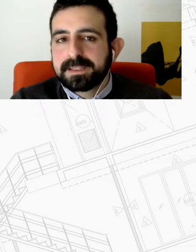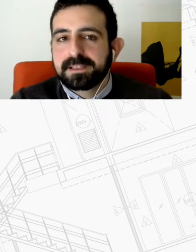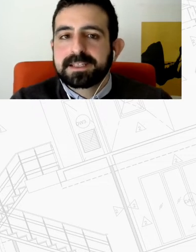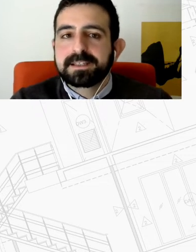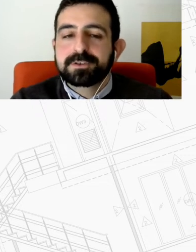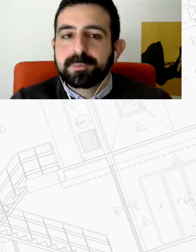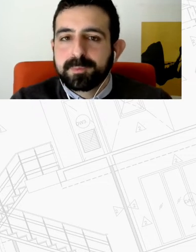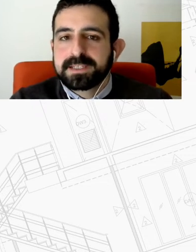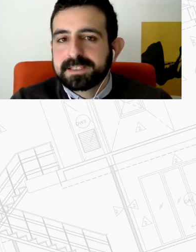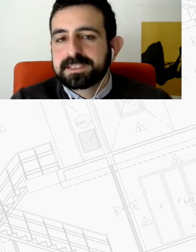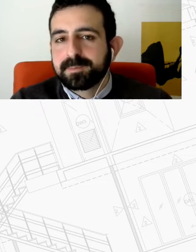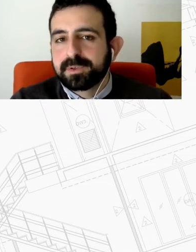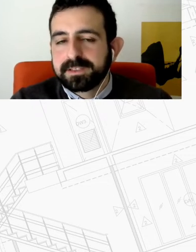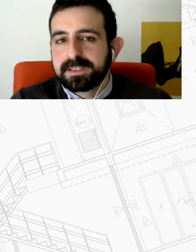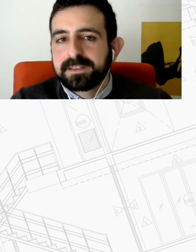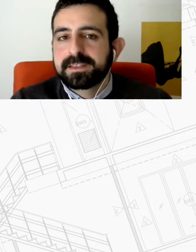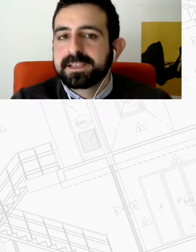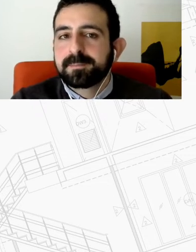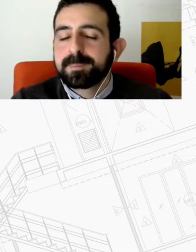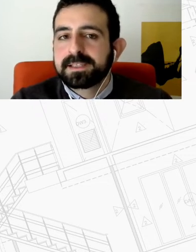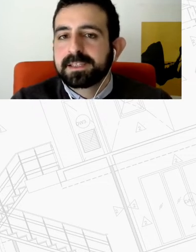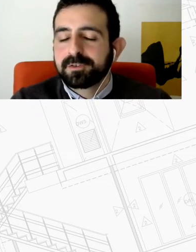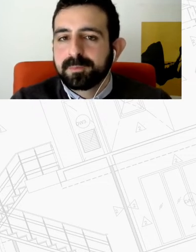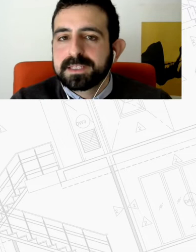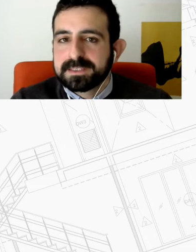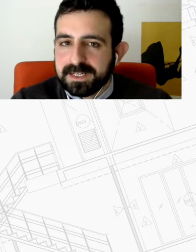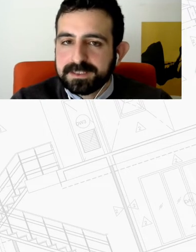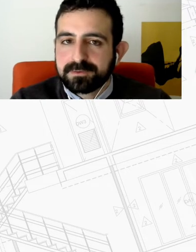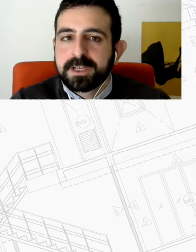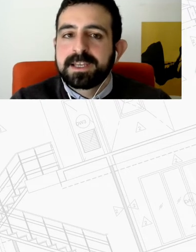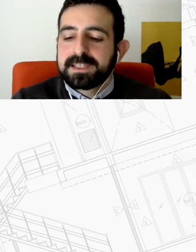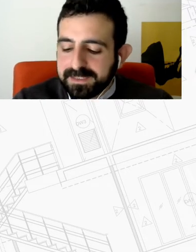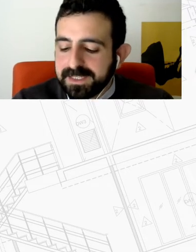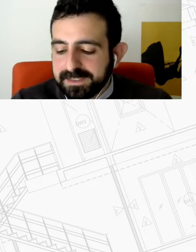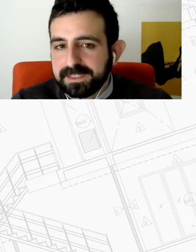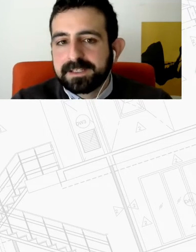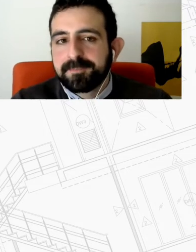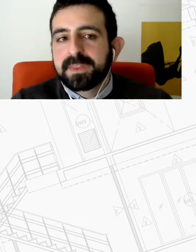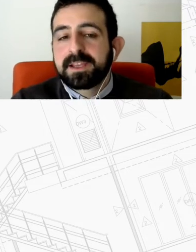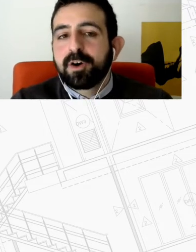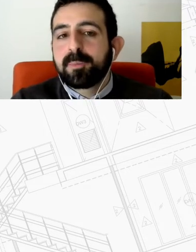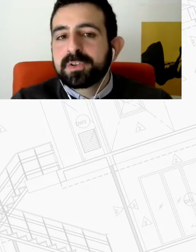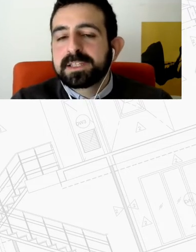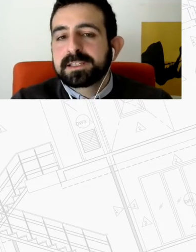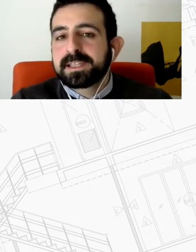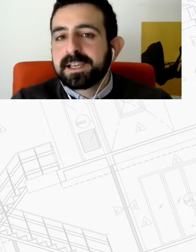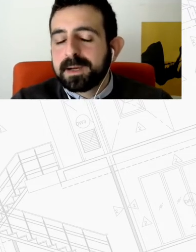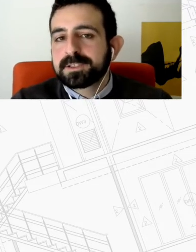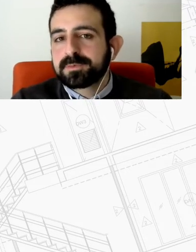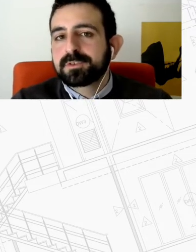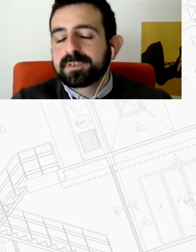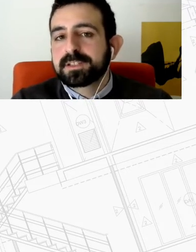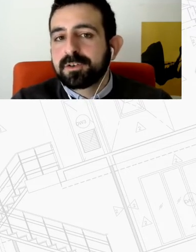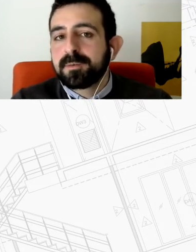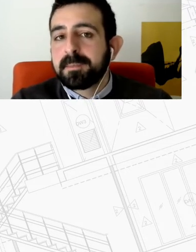είχαν πάντα ισορροπημένη στεγαστική πολιτική δεν είχαν πάντα καινοτομία στις δράσεις τους για την κατοικία οπότε και για